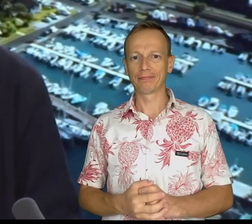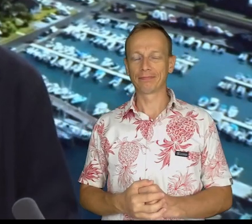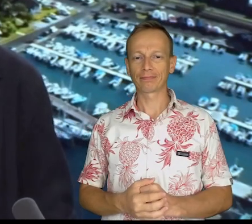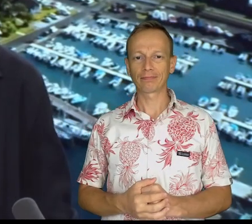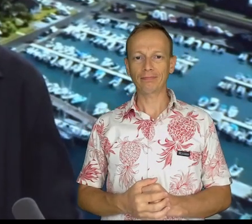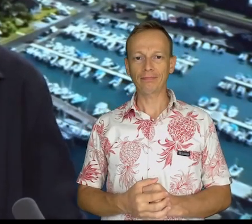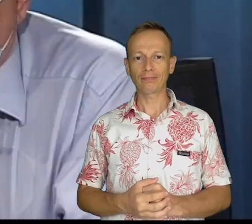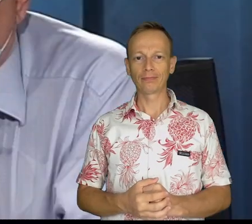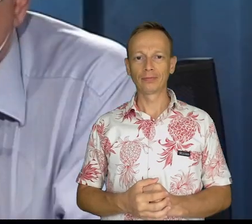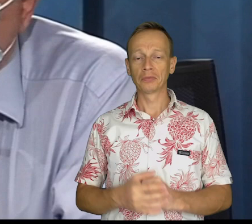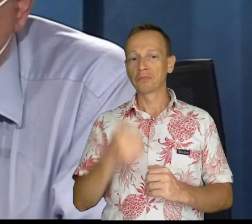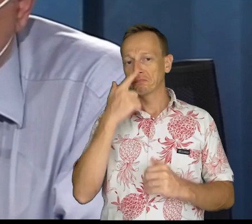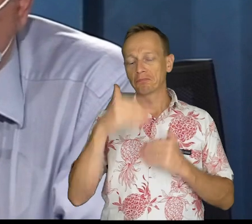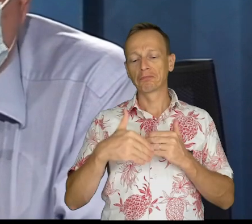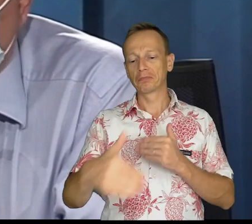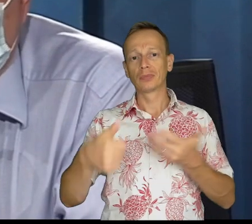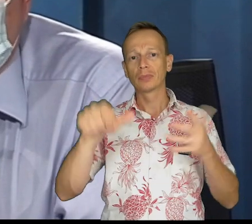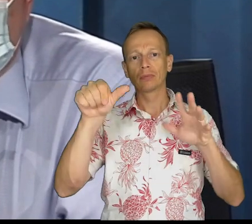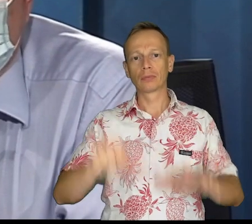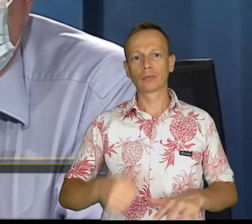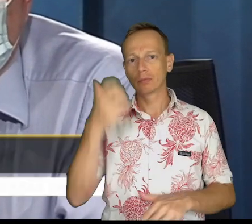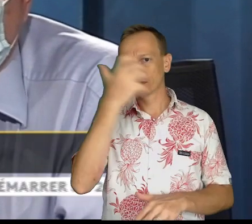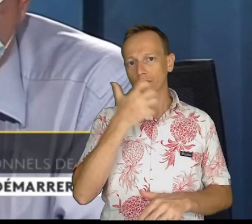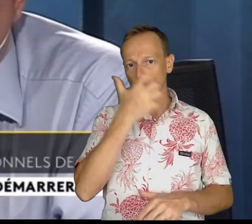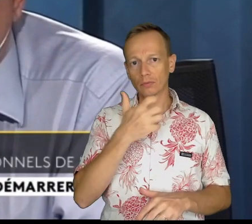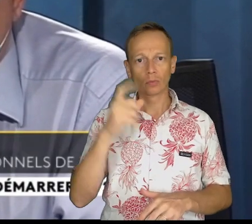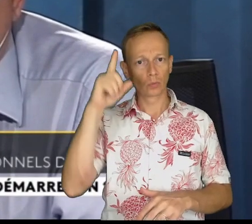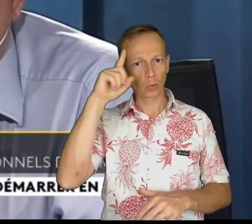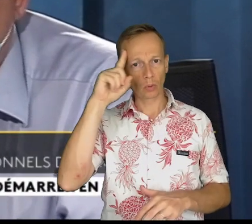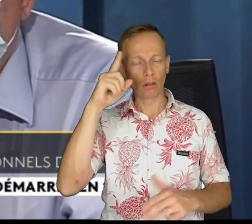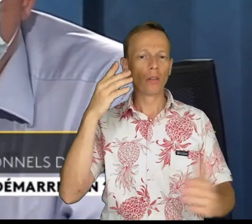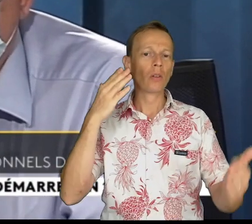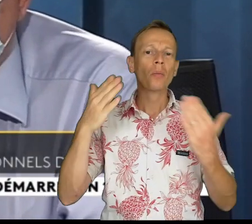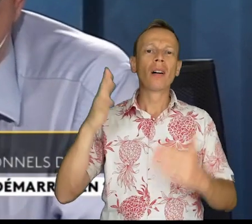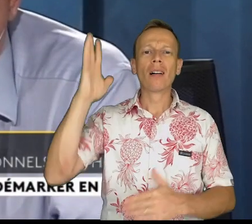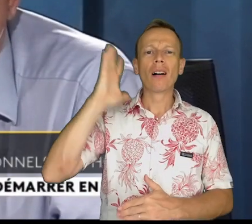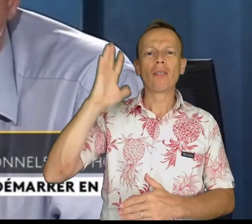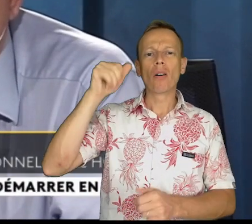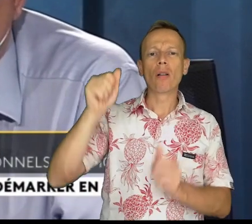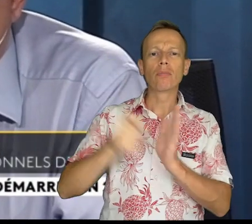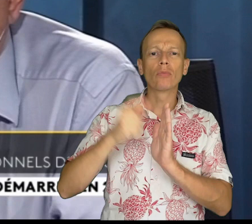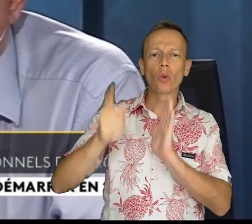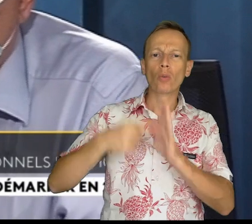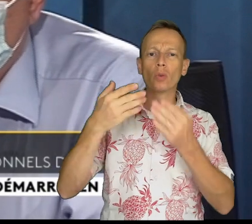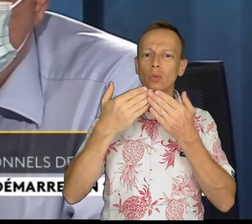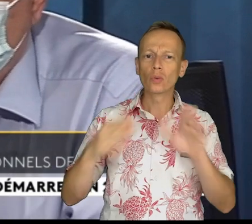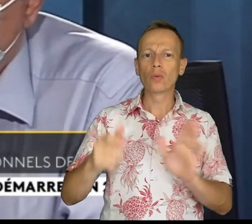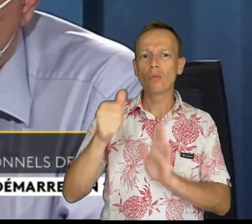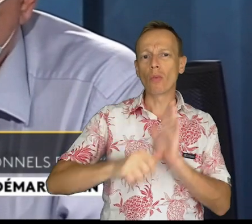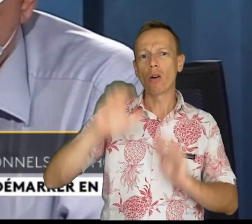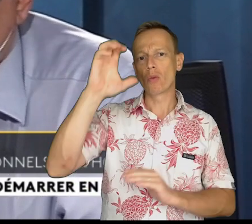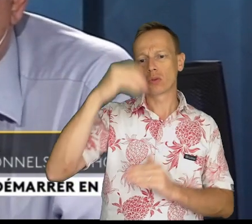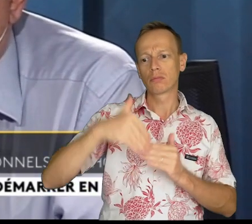Aziz. Les six premiers mois de l'année vont être très très difficiles. Même certainement plus difficiles que quand on a réouvert au mois